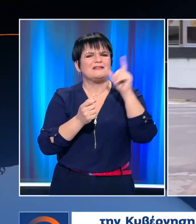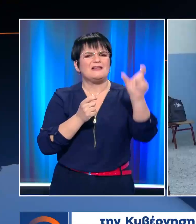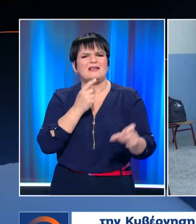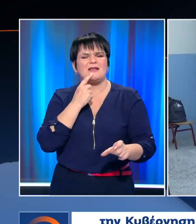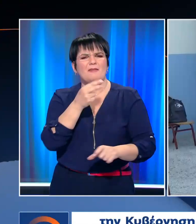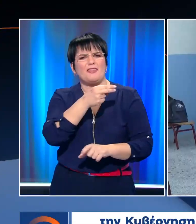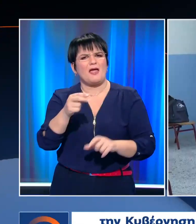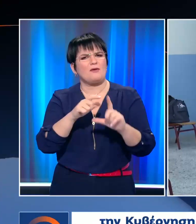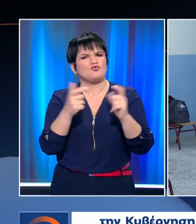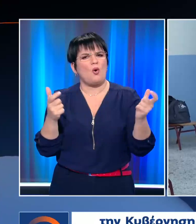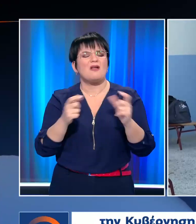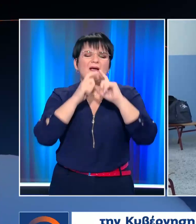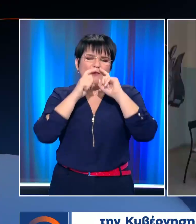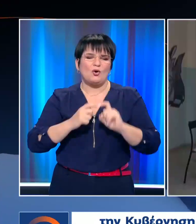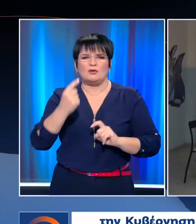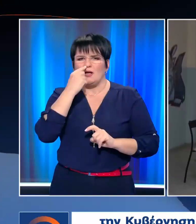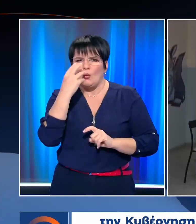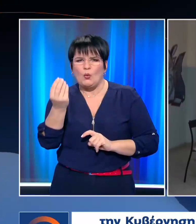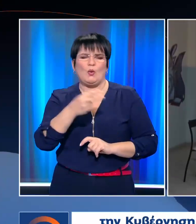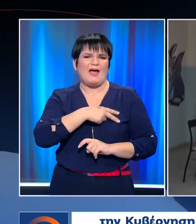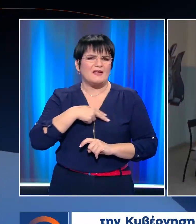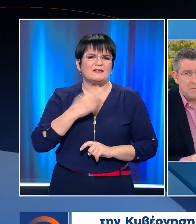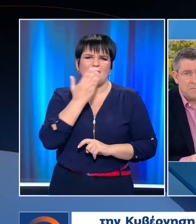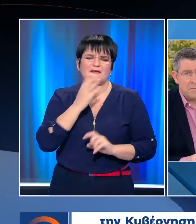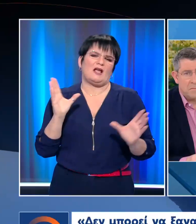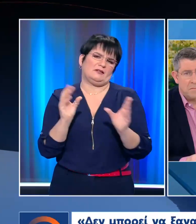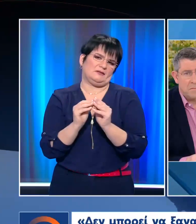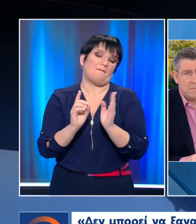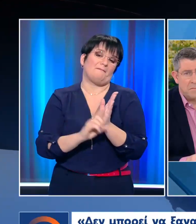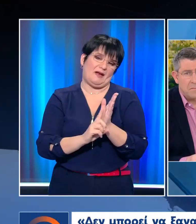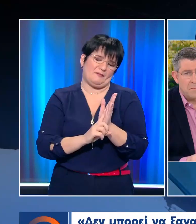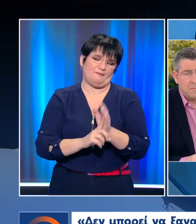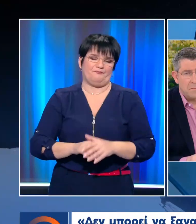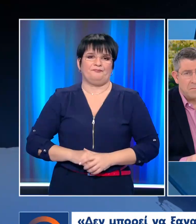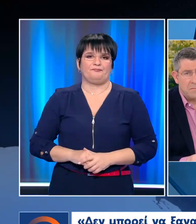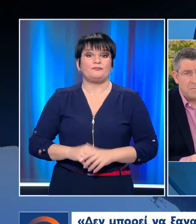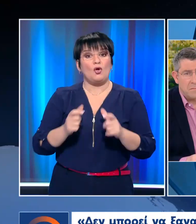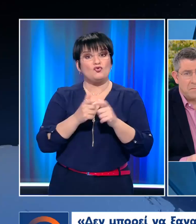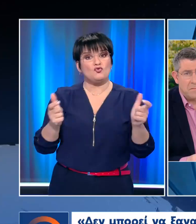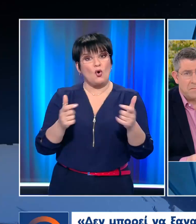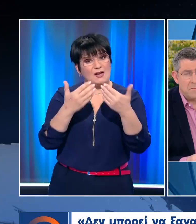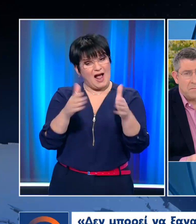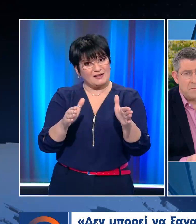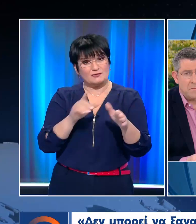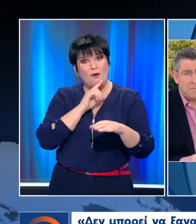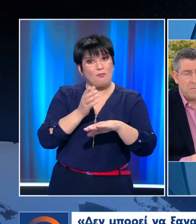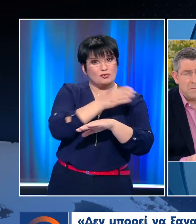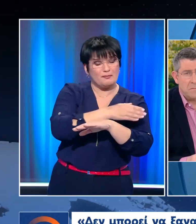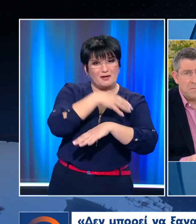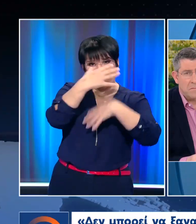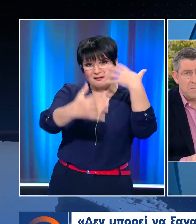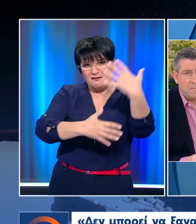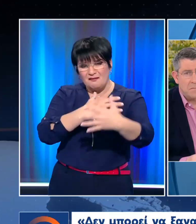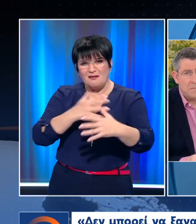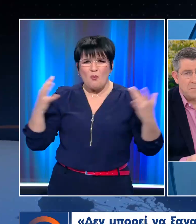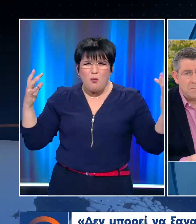των σχολείων ζητώντας υποχρεωτικό τεστ για μαθητές και καθηγητές. Δεν μπορεί να ξανανοίξουν όπως λειτουργούσαν πριν κλείσουν. Δηλαδή με